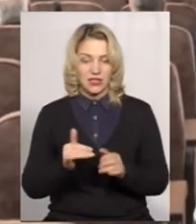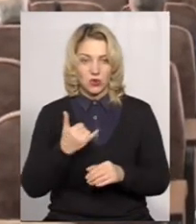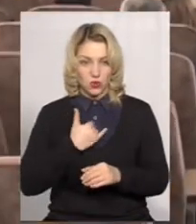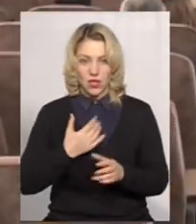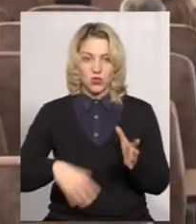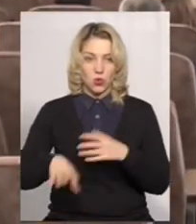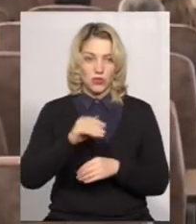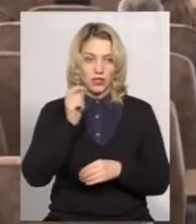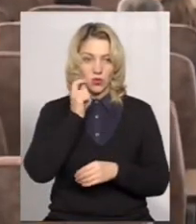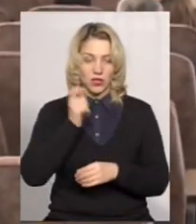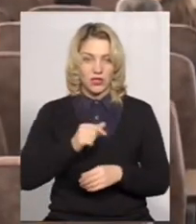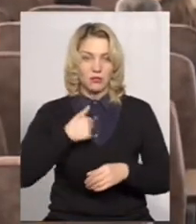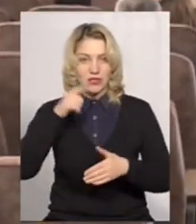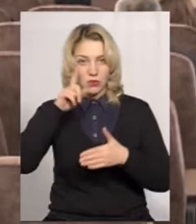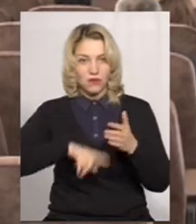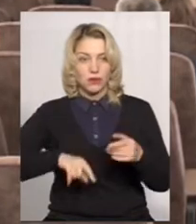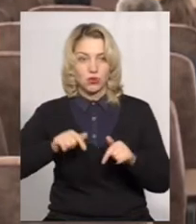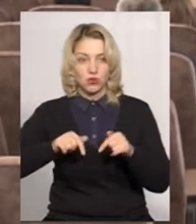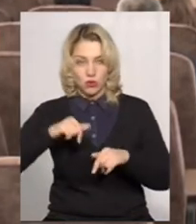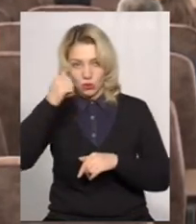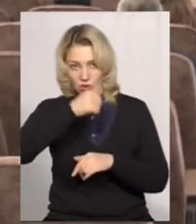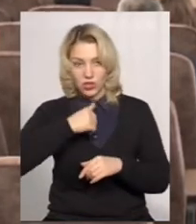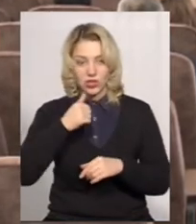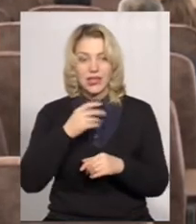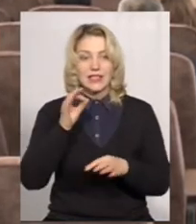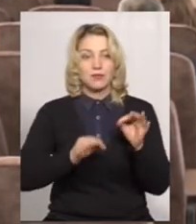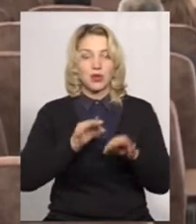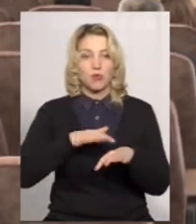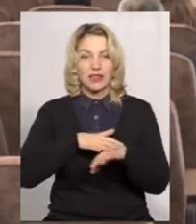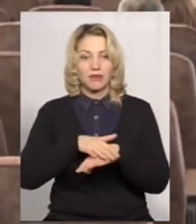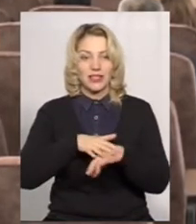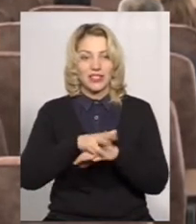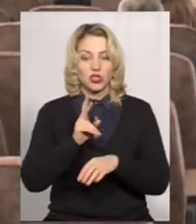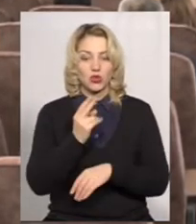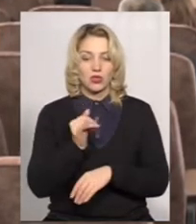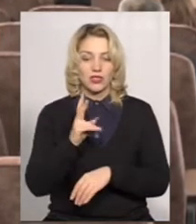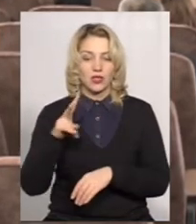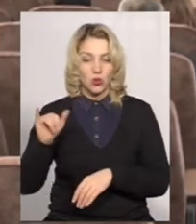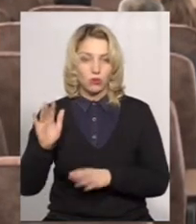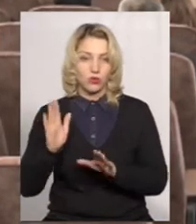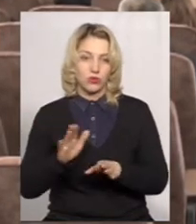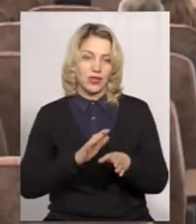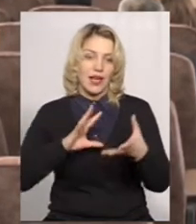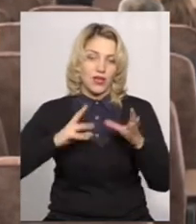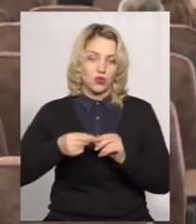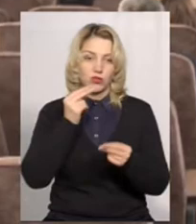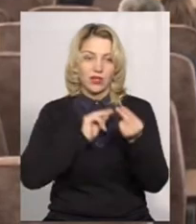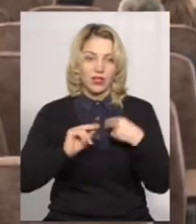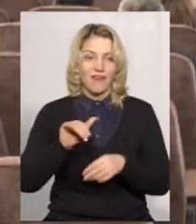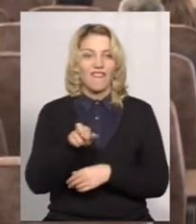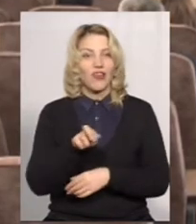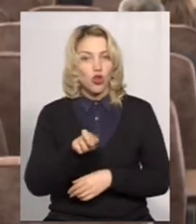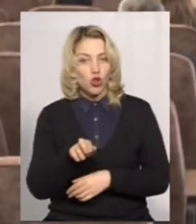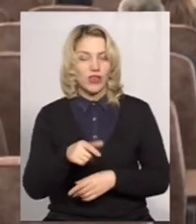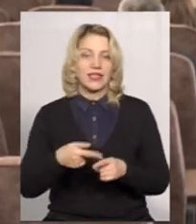в Україні. Ми сподіваємося, що з цьогоріч саме з природничо-математичного циклу результати будуть кращі. Ну а філологія,